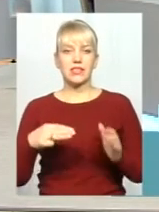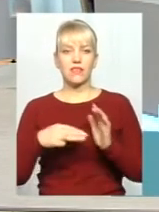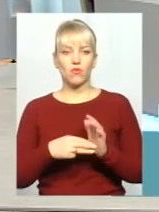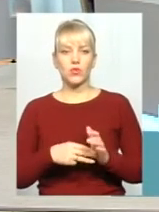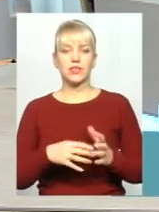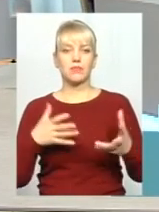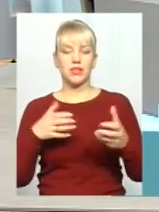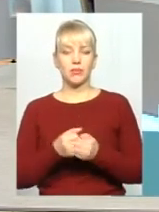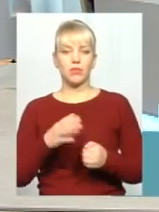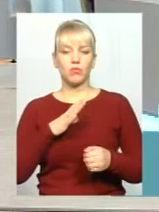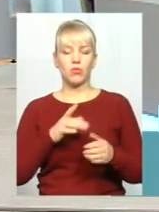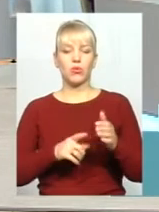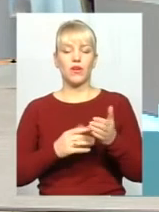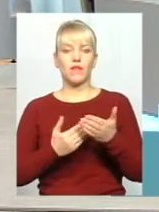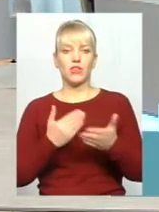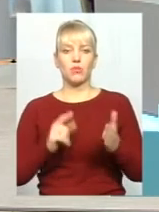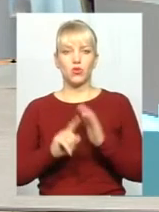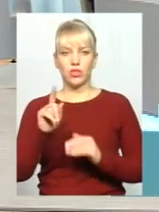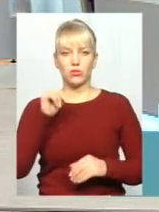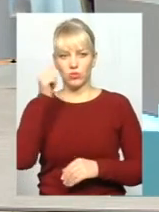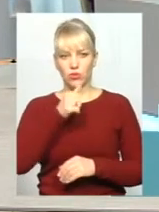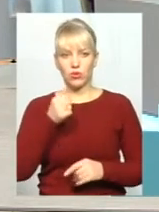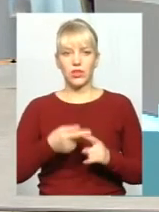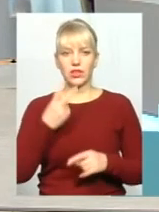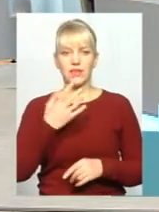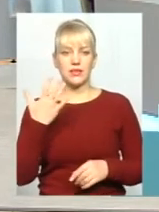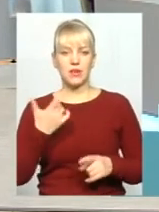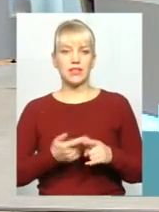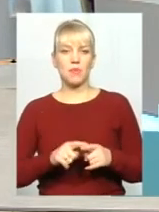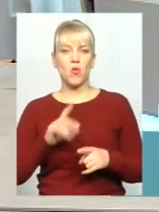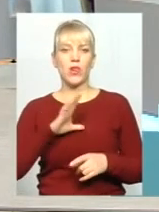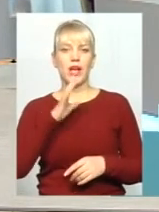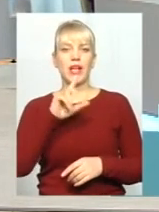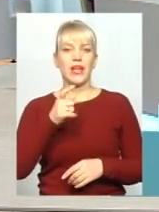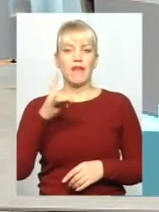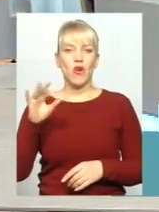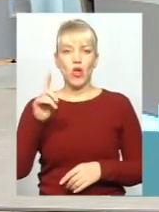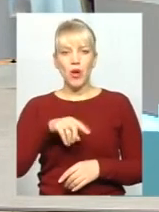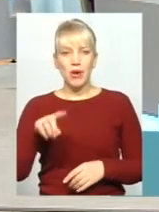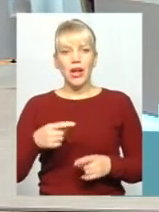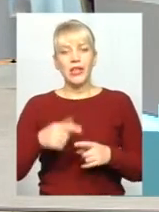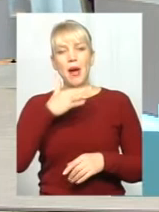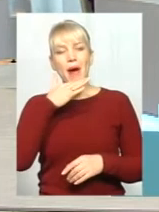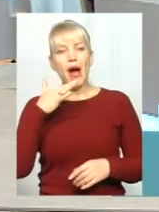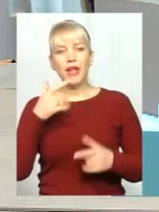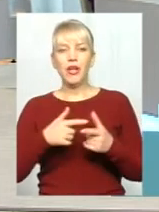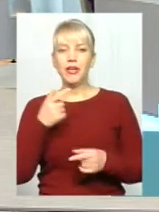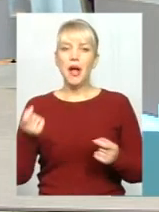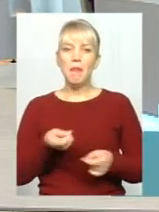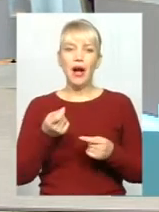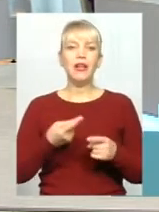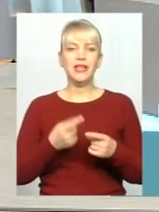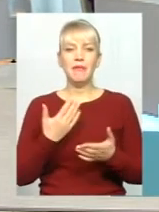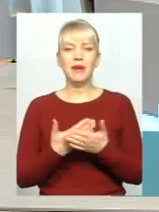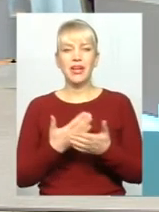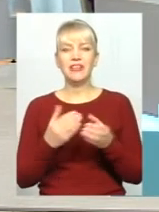з початку поточного року. Із них 25 водіїв були на євро-номерах. Чи це багато, чи це мало? Це вже вирішує, хай